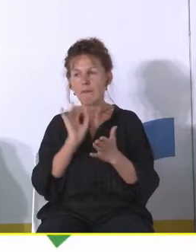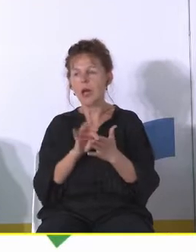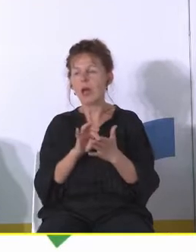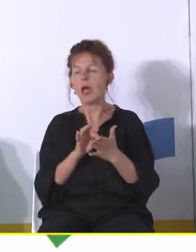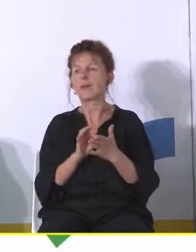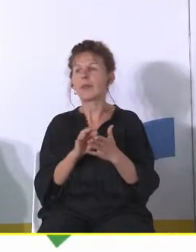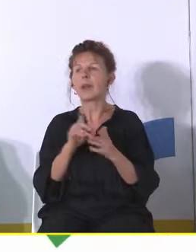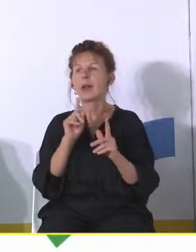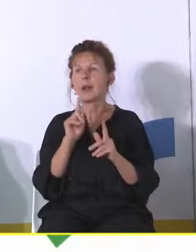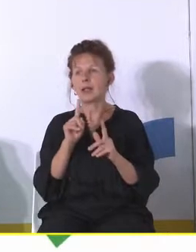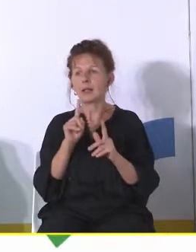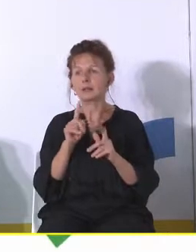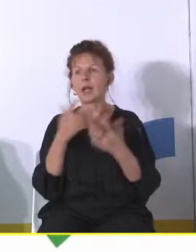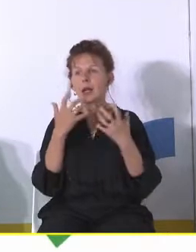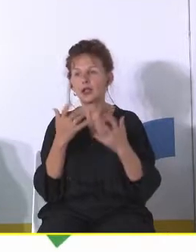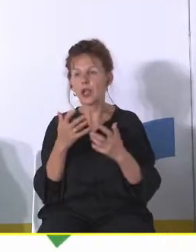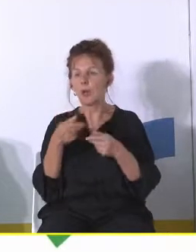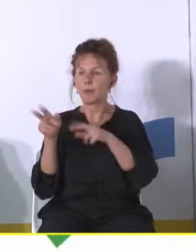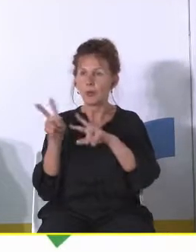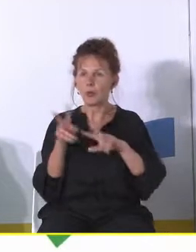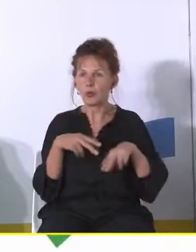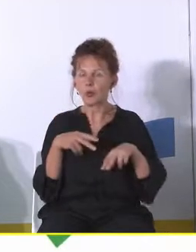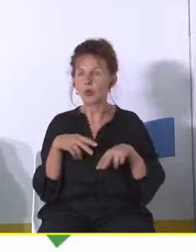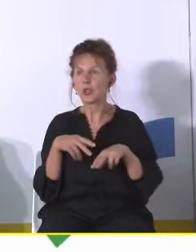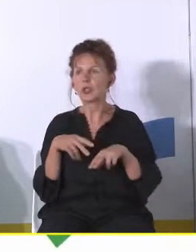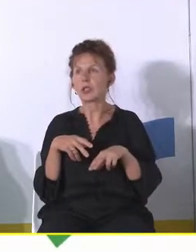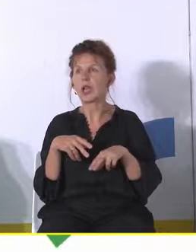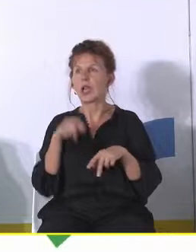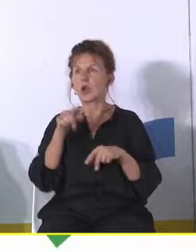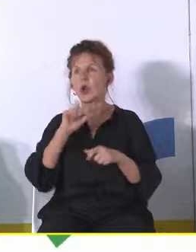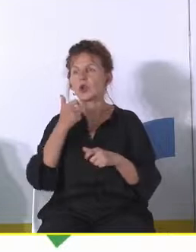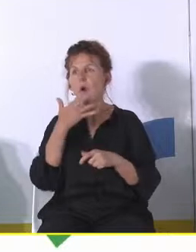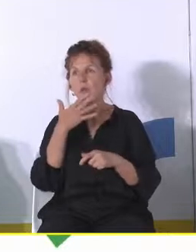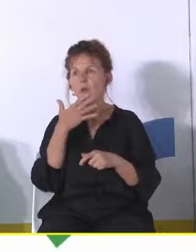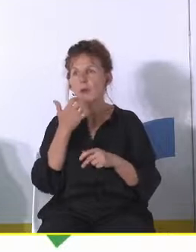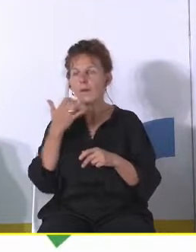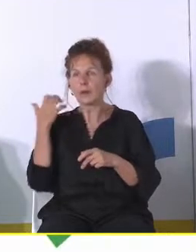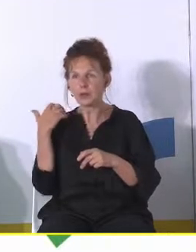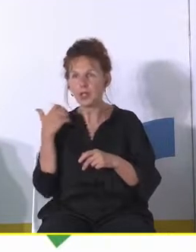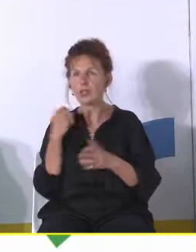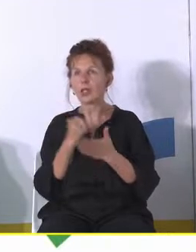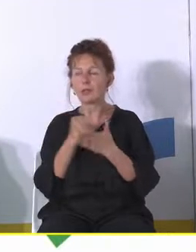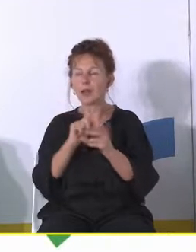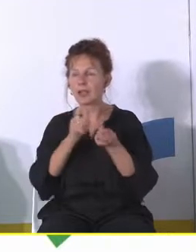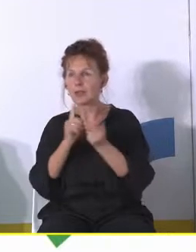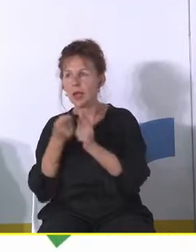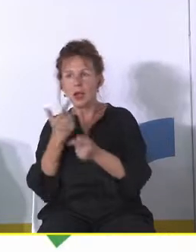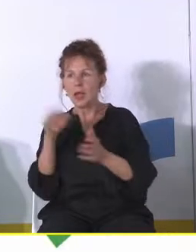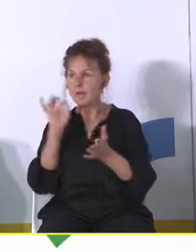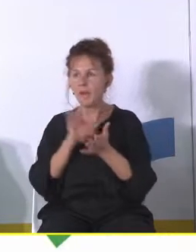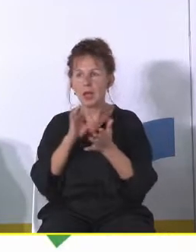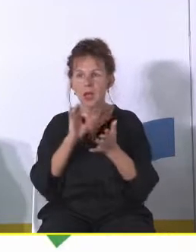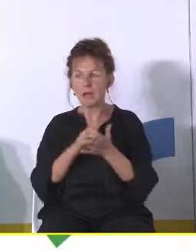natomiast chciałam jeszcze wrócić do tego, że to o czym mówiłam w kontekście tej zmienności niepewności